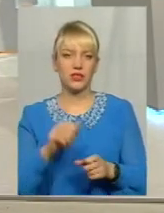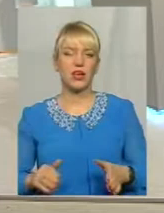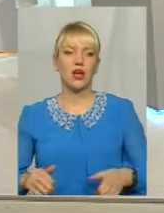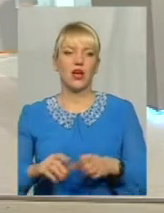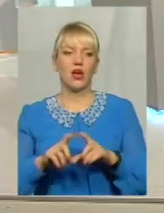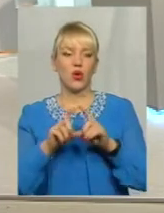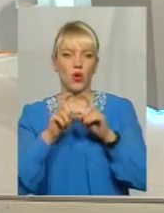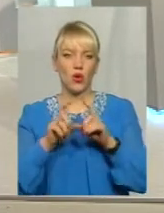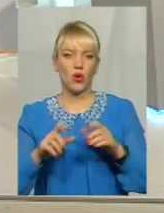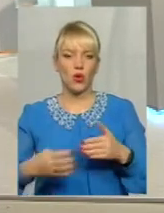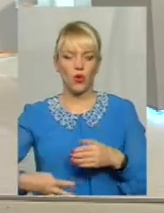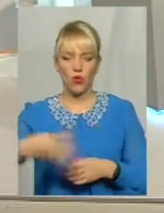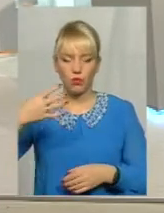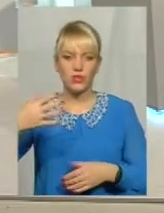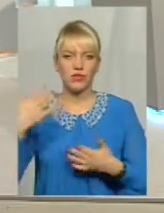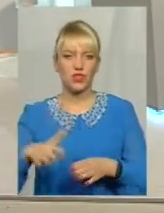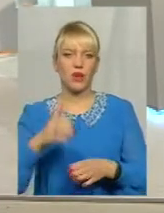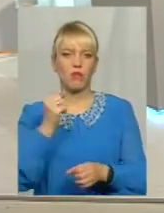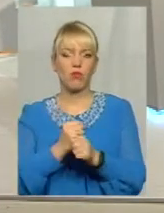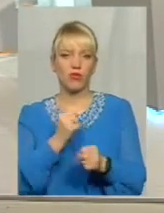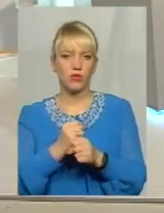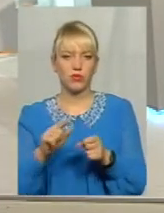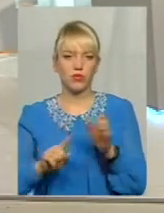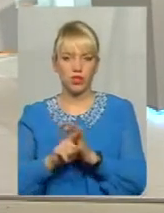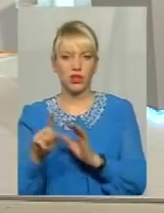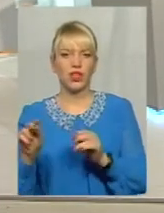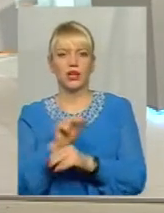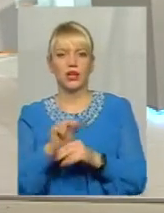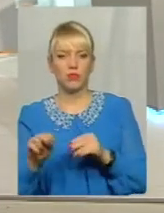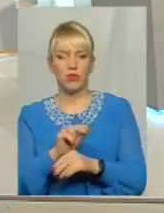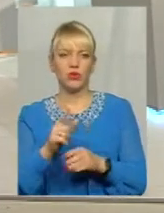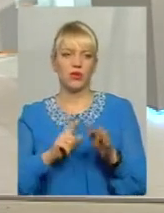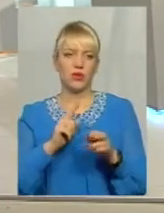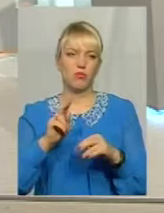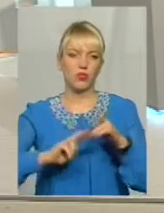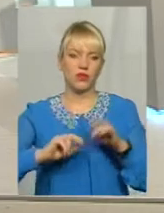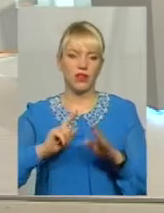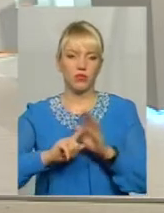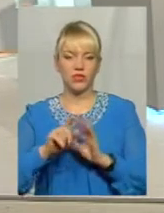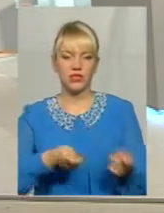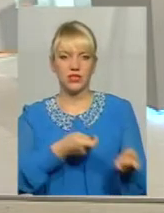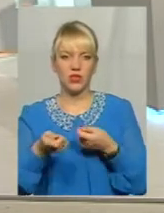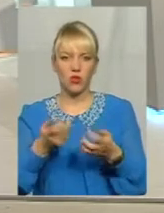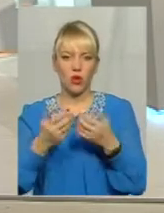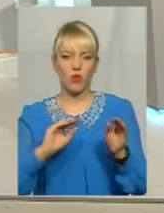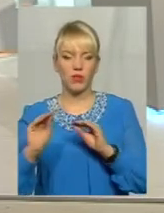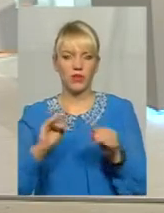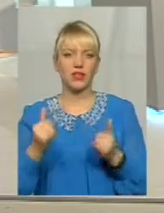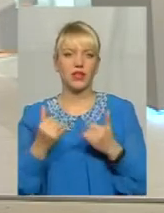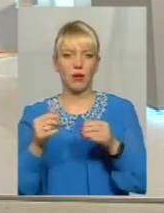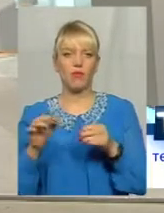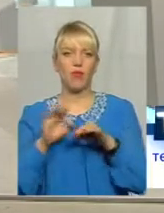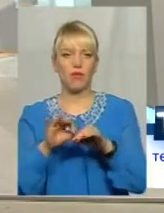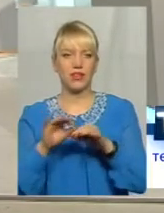розпочато, з сьогоднішнього дня вже будівельники почали заносити обладнання, яке потрібно для проведення ремонтних робіт